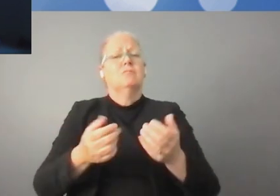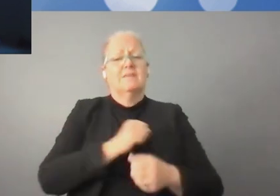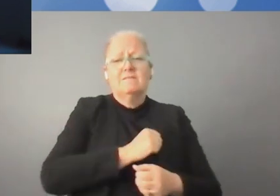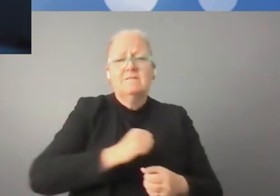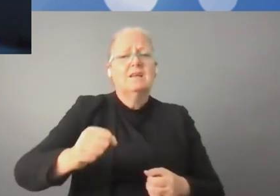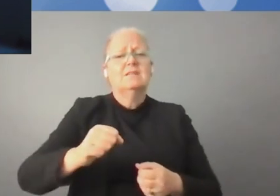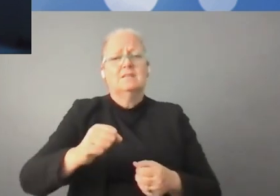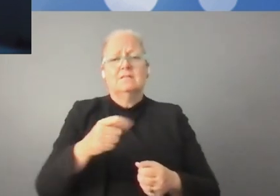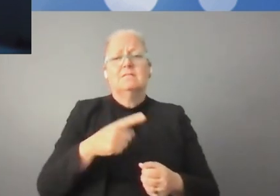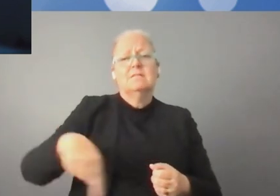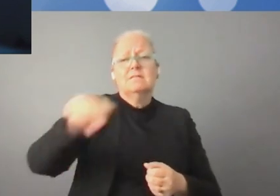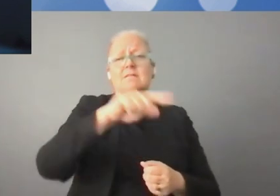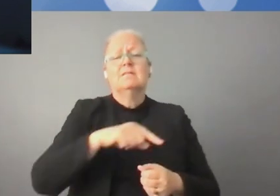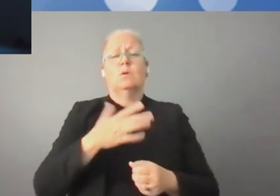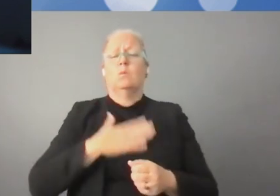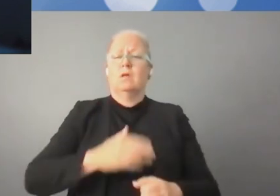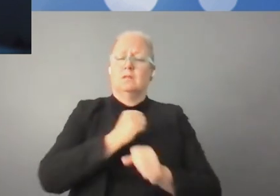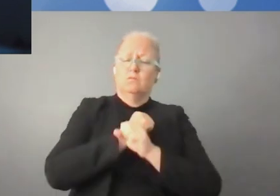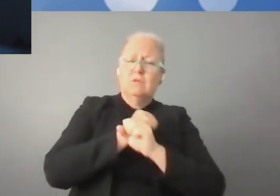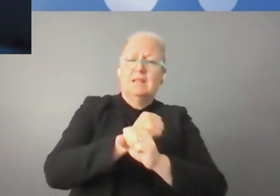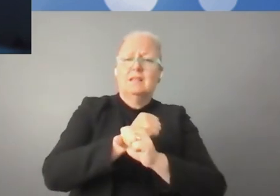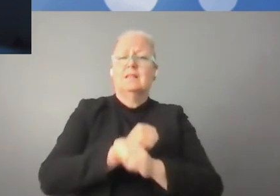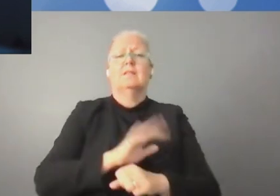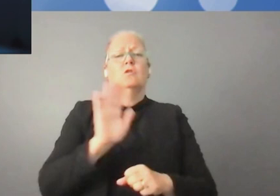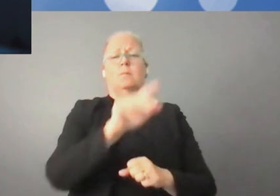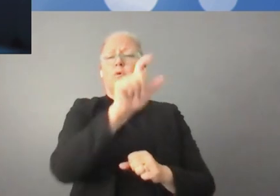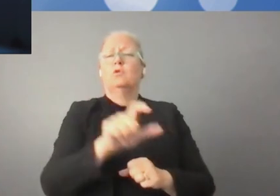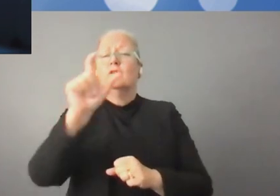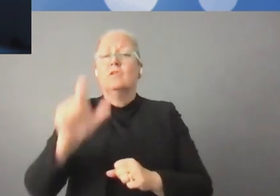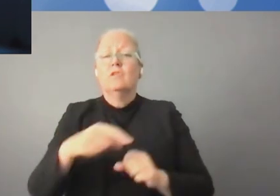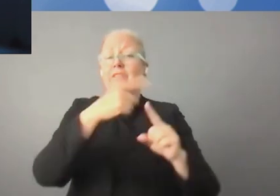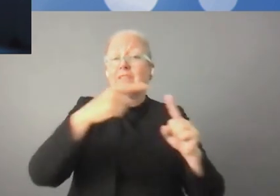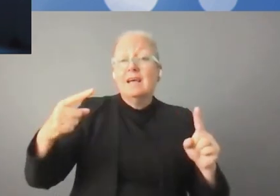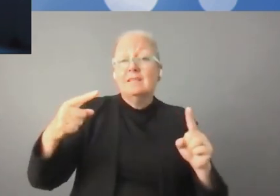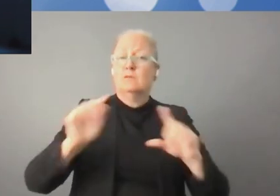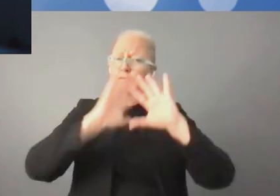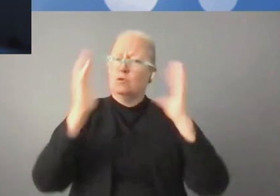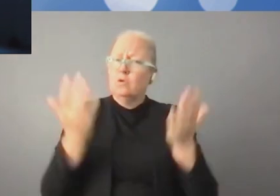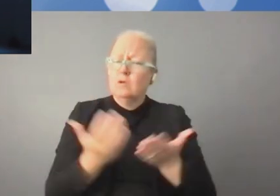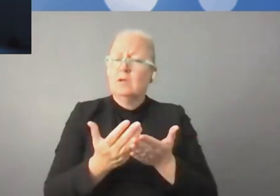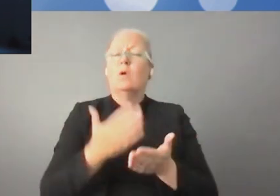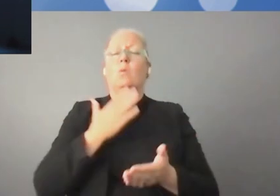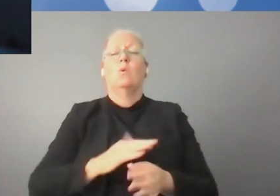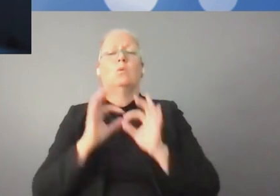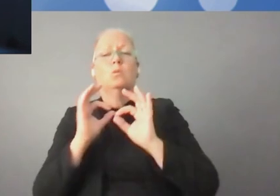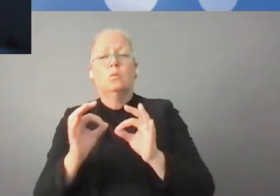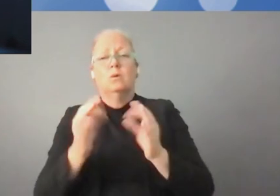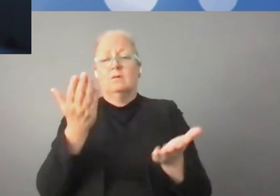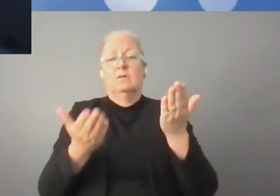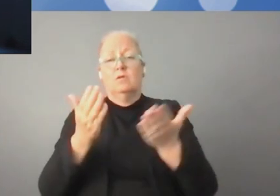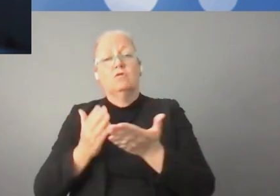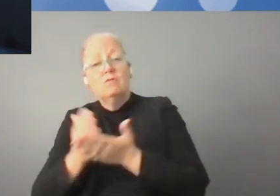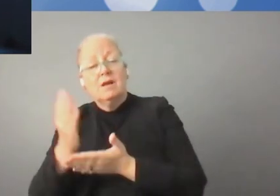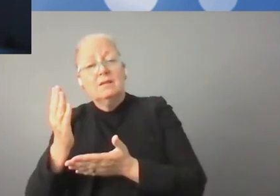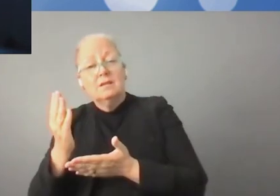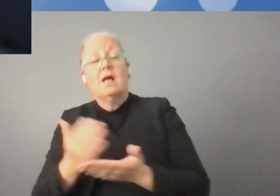pour tous. Nous avons souligné la nécessité de créer une approche commune du développement des technologies